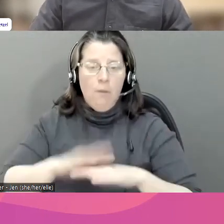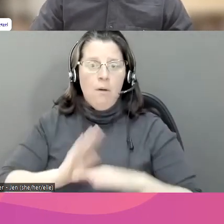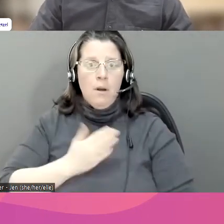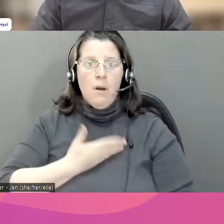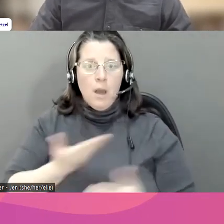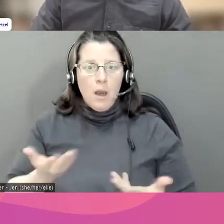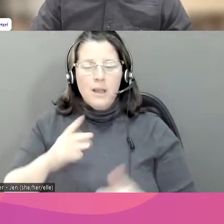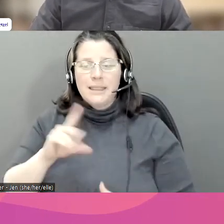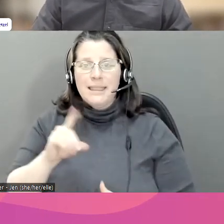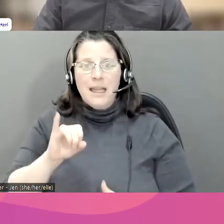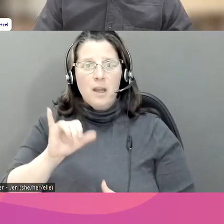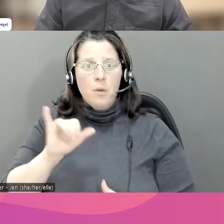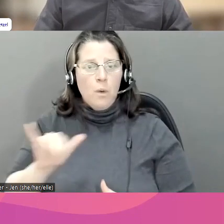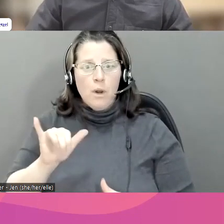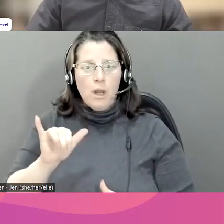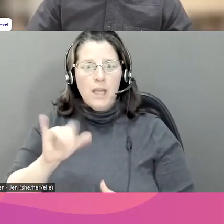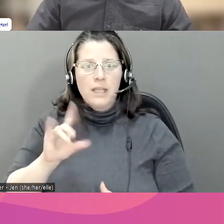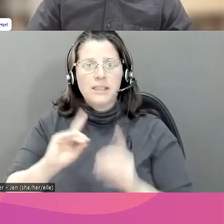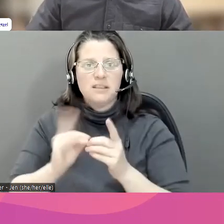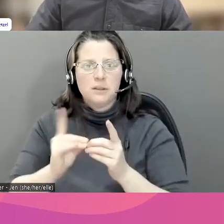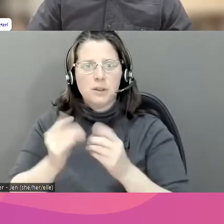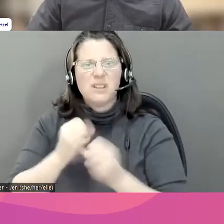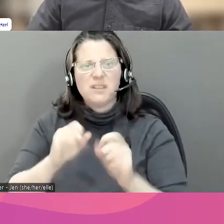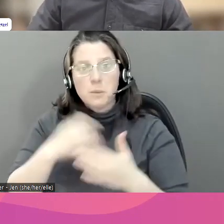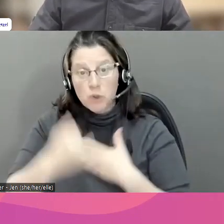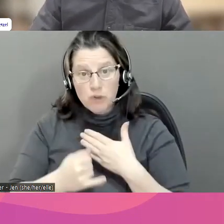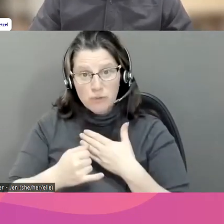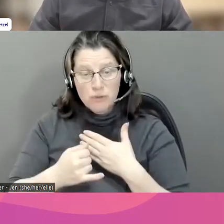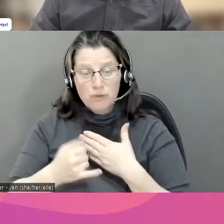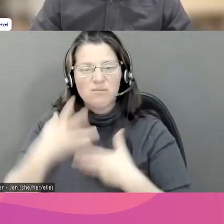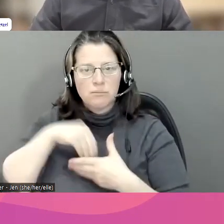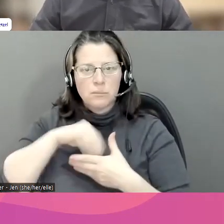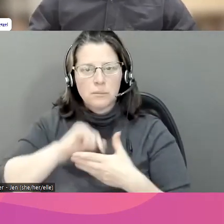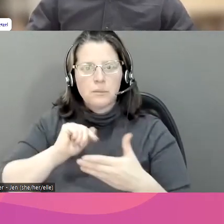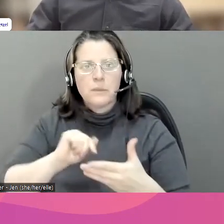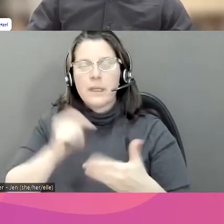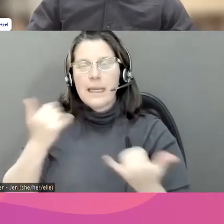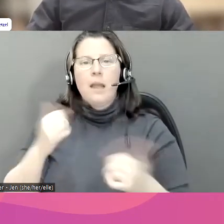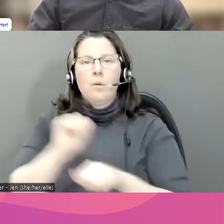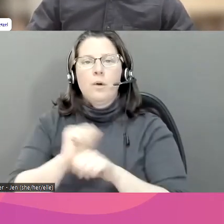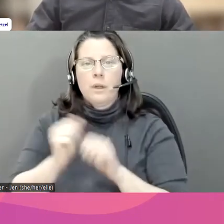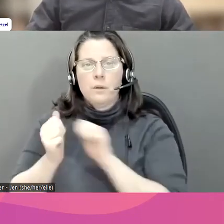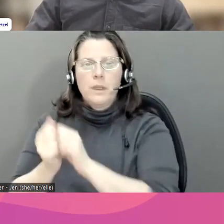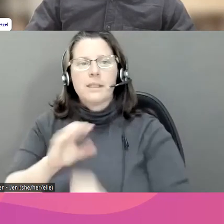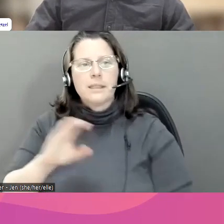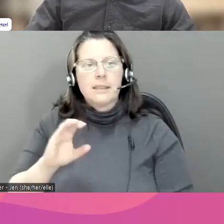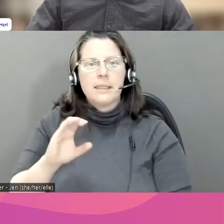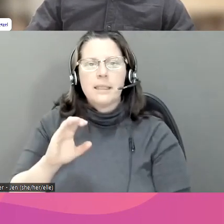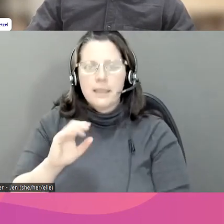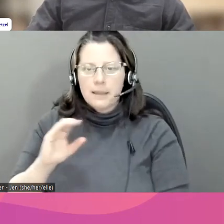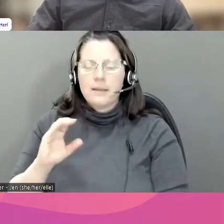nous faisons du travail sur notre projet de sécurité numérique